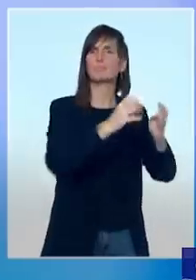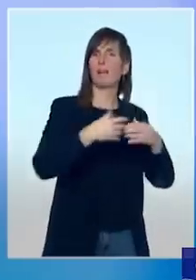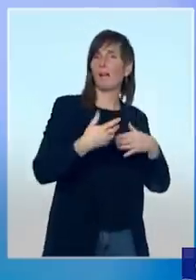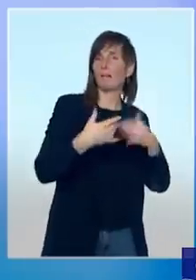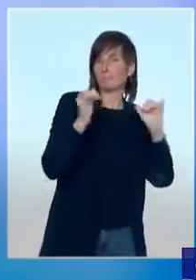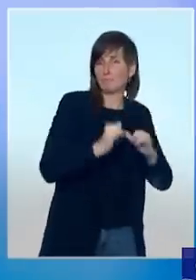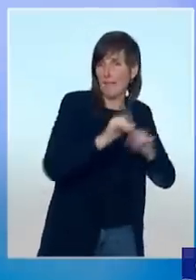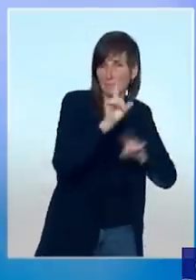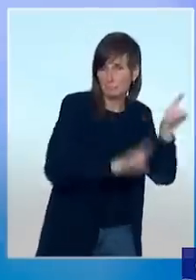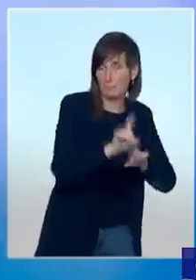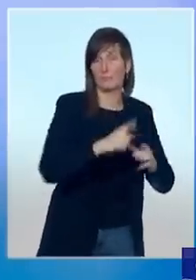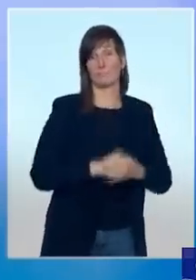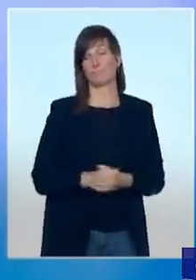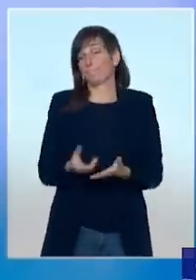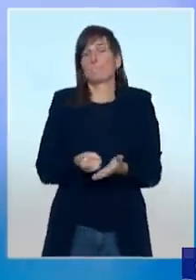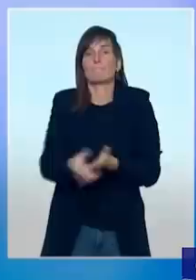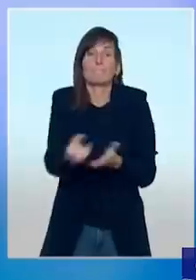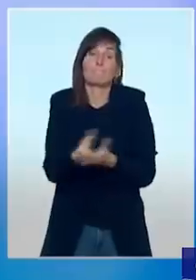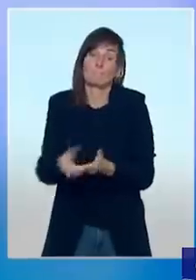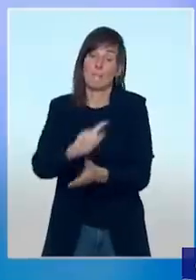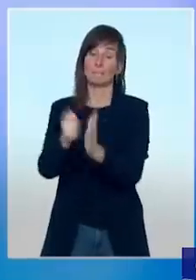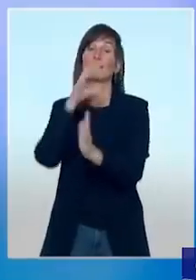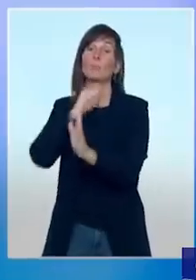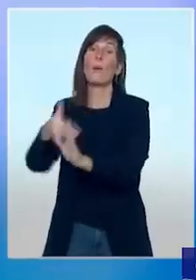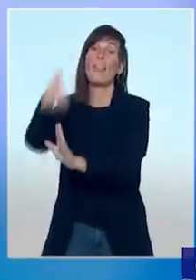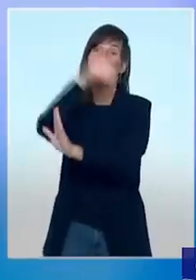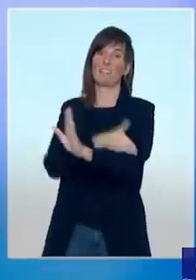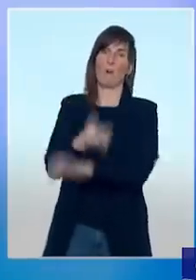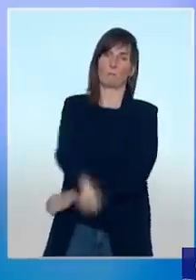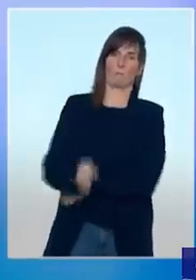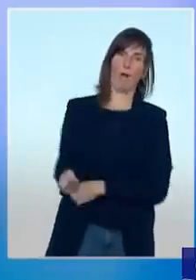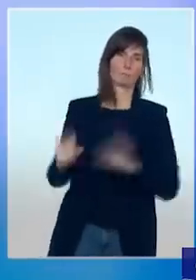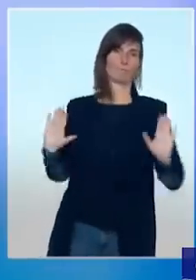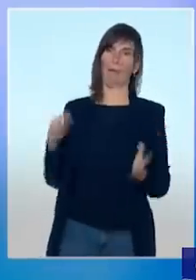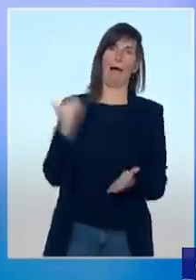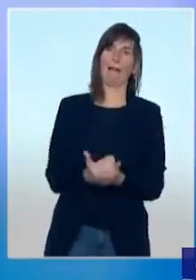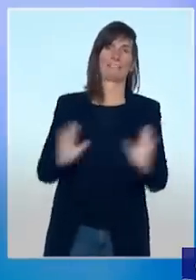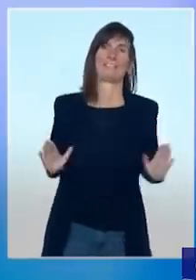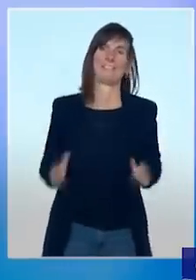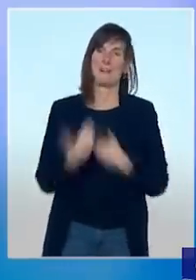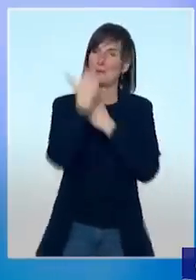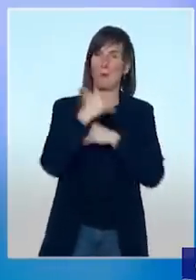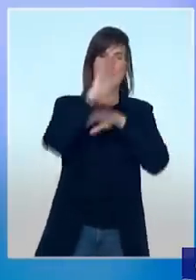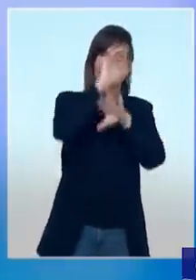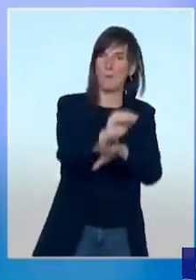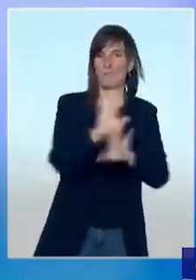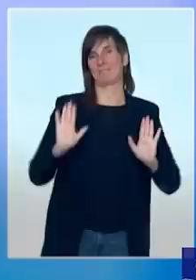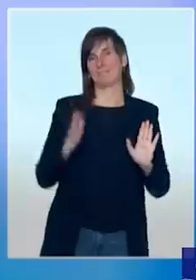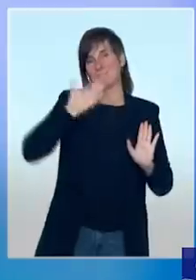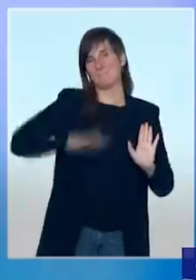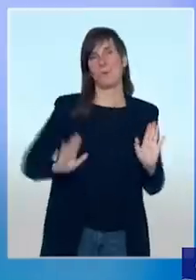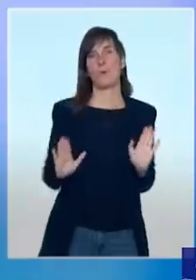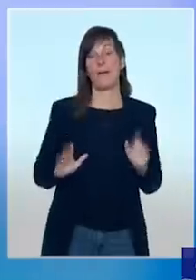Mon message est très simple. Jusqu'aux fêtes de fin d'année, on lève le pied, on arrête, on se protège et on protège ainsi